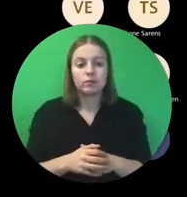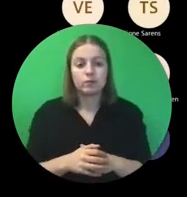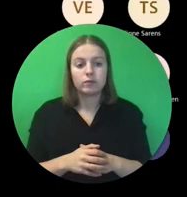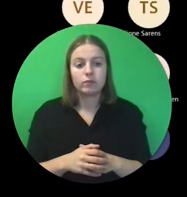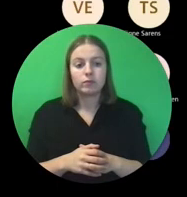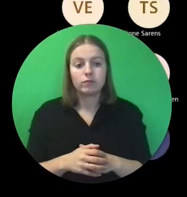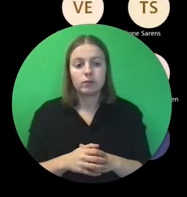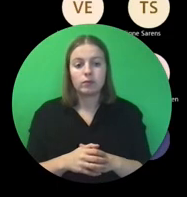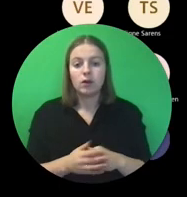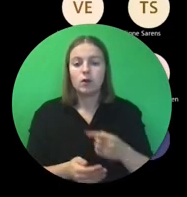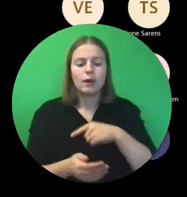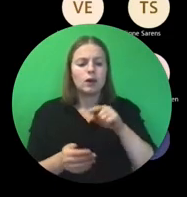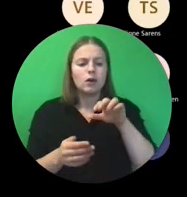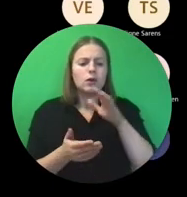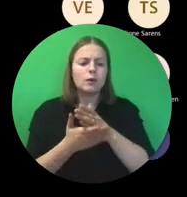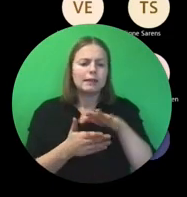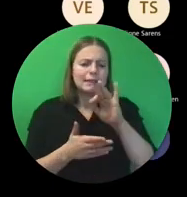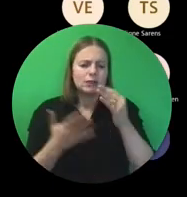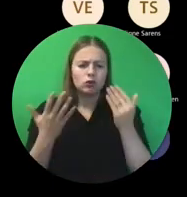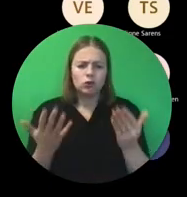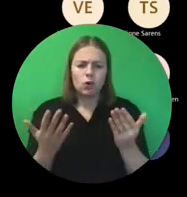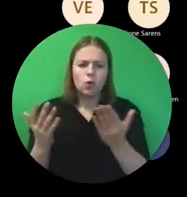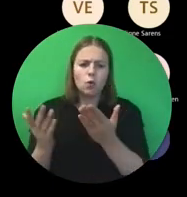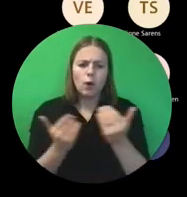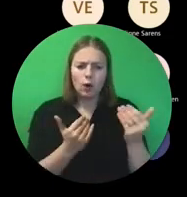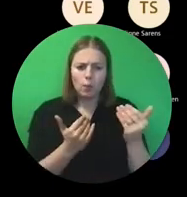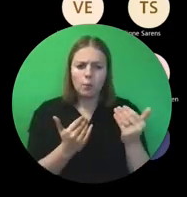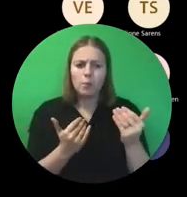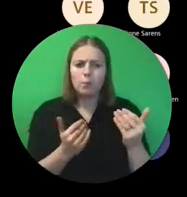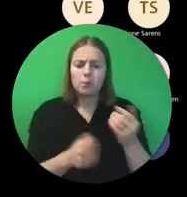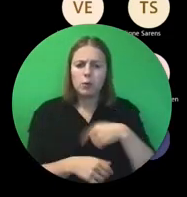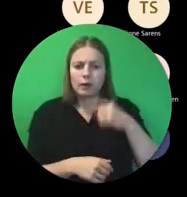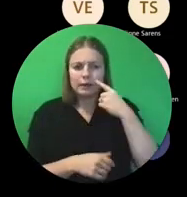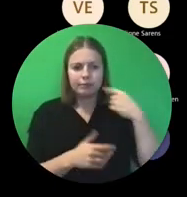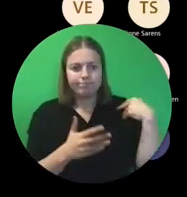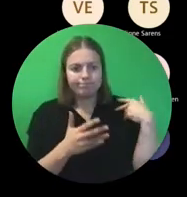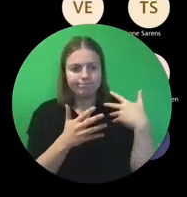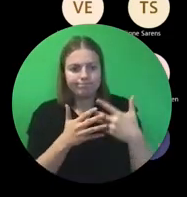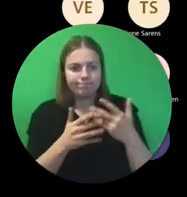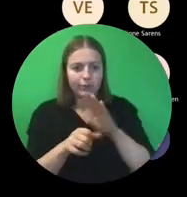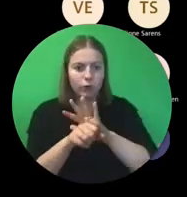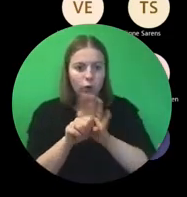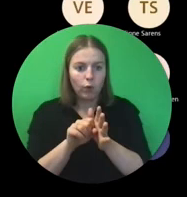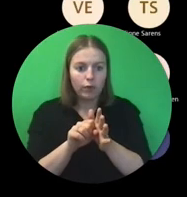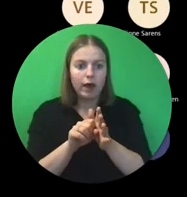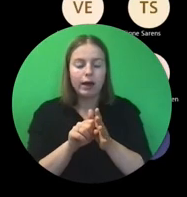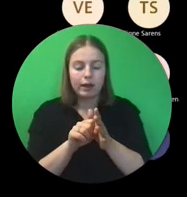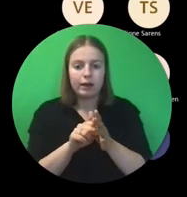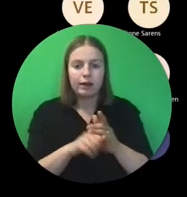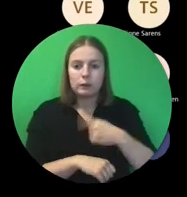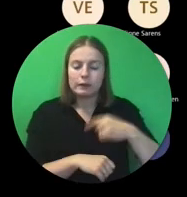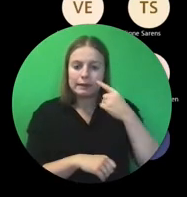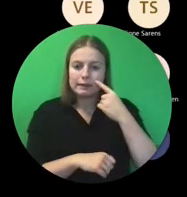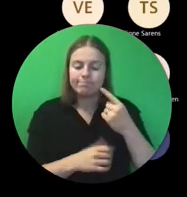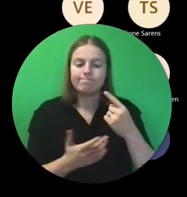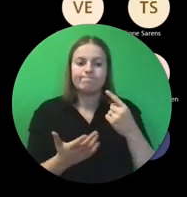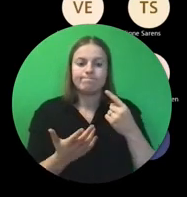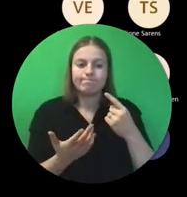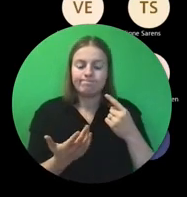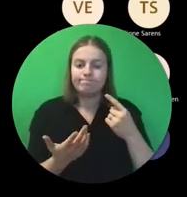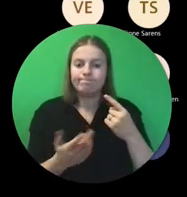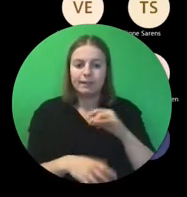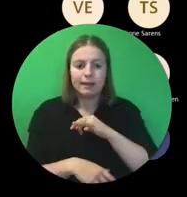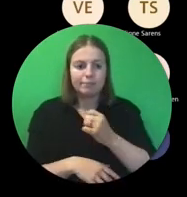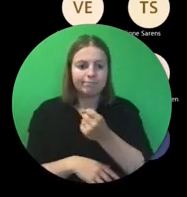We hebben daarvoor gekozen, omdat we merkten in de loop van de coronaperiode dat bepaalde zaken eigenlijk